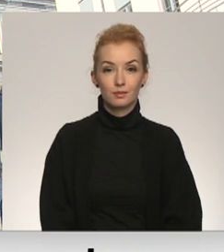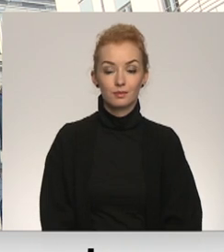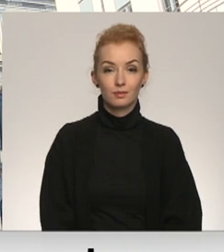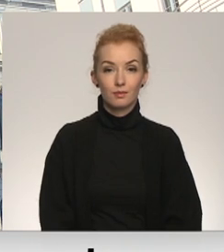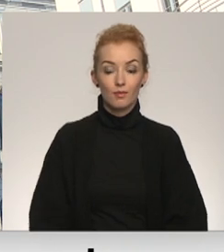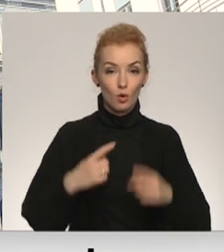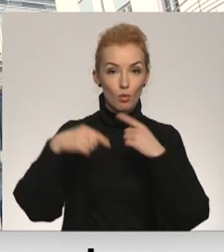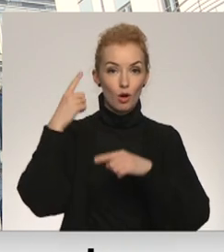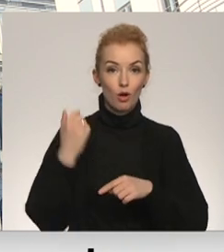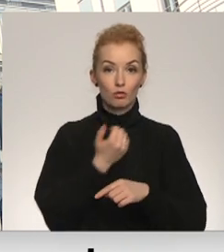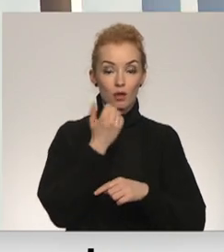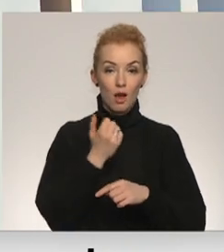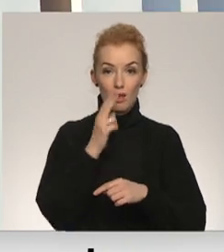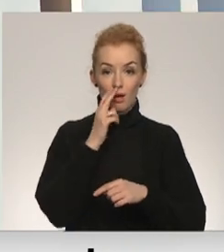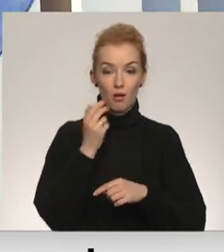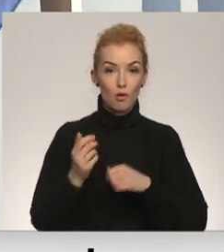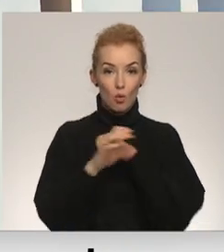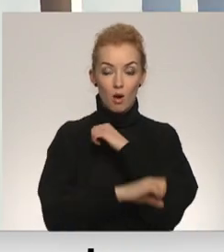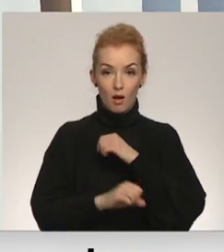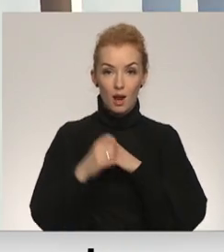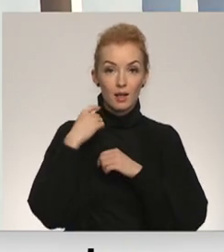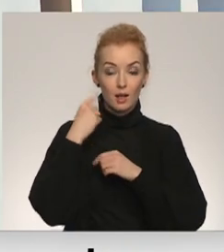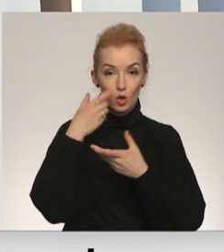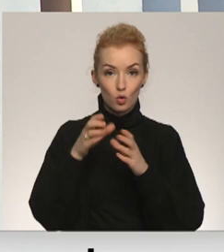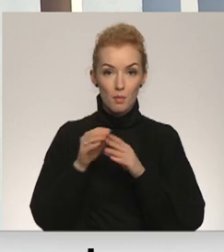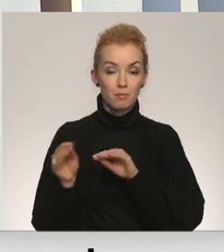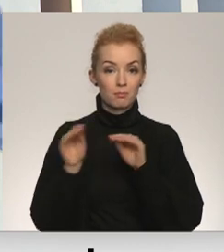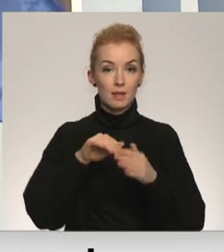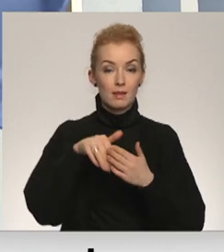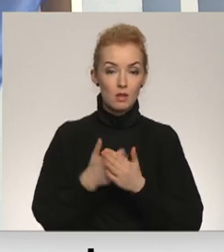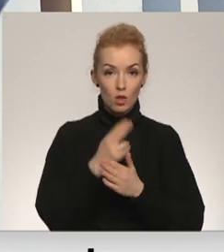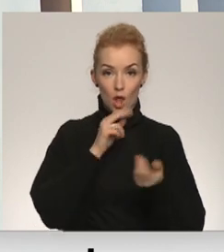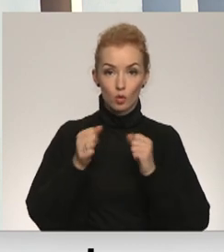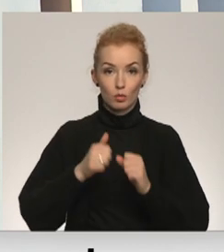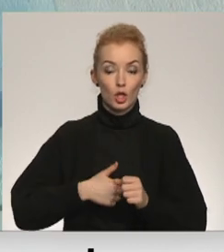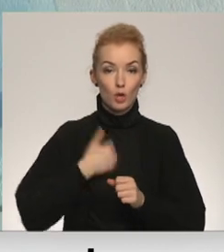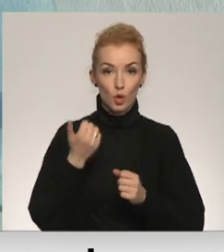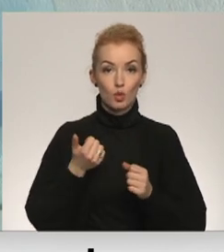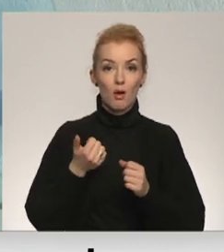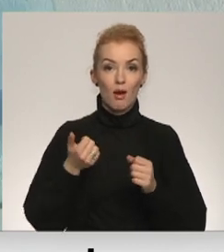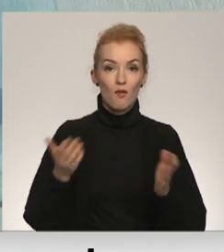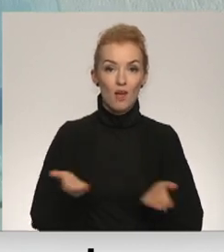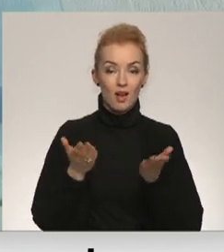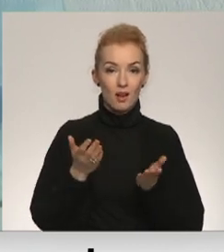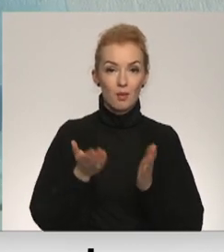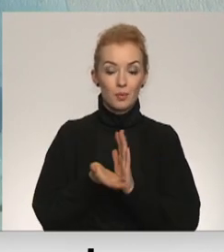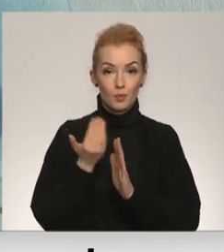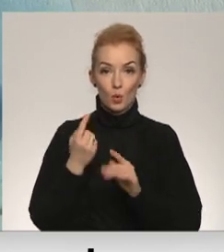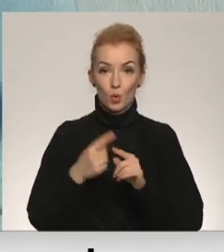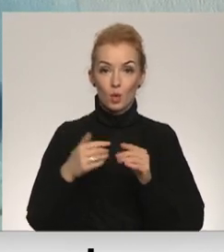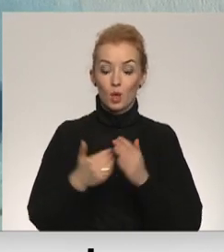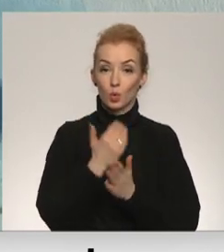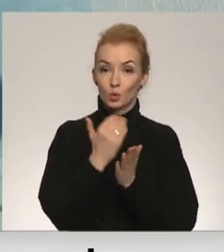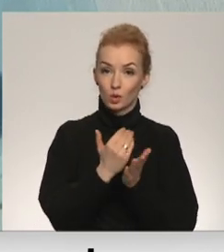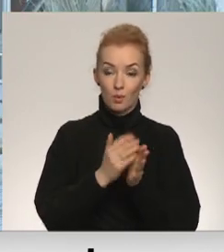Pagājušā gada izskaņā Rīgas doma nolēm ieviest jaunus nekustamā īpašuma nodokļa atvieglojumus un arī tažus jaunus nosacījumus to